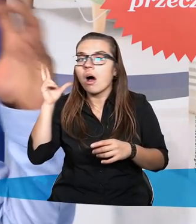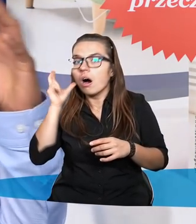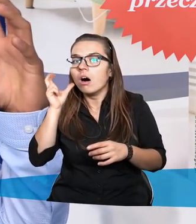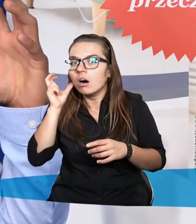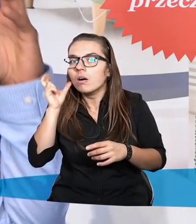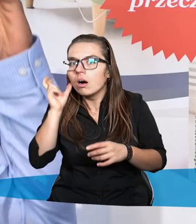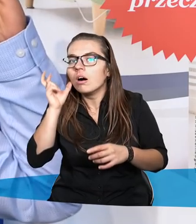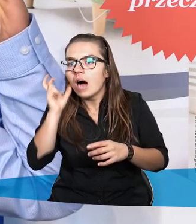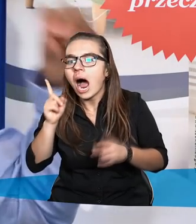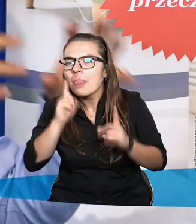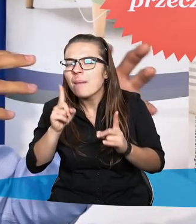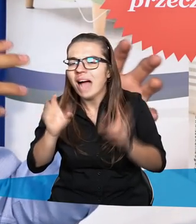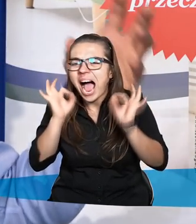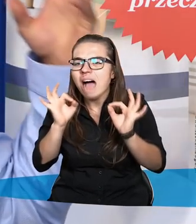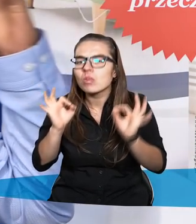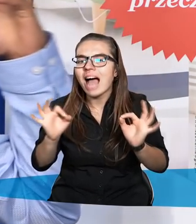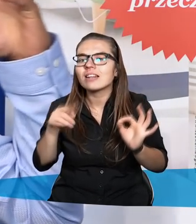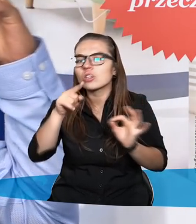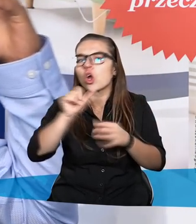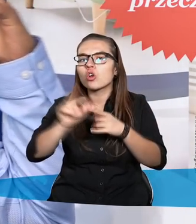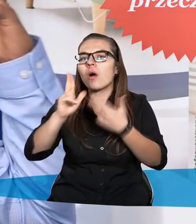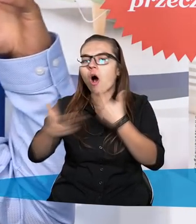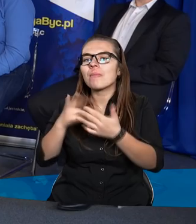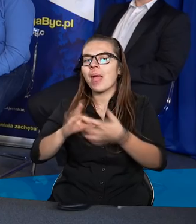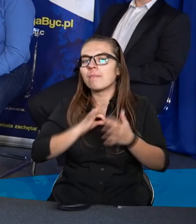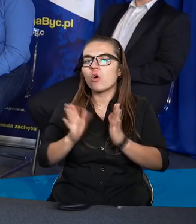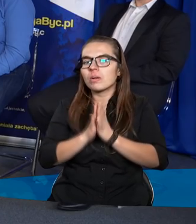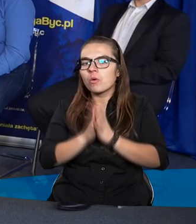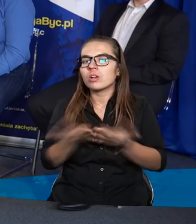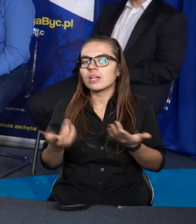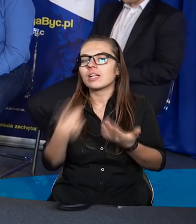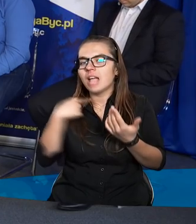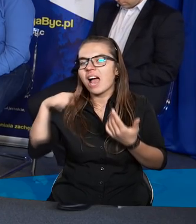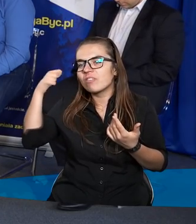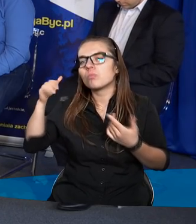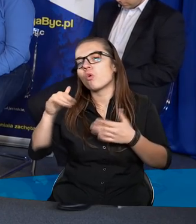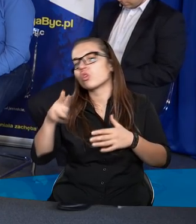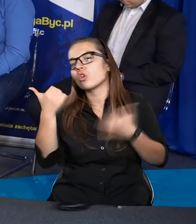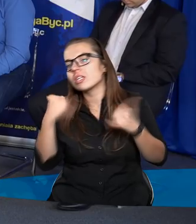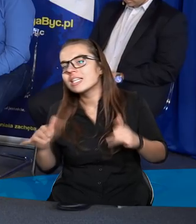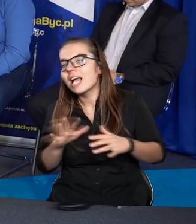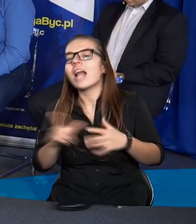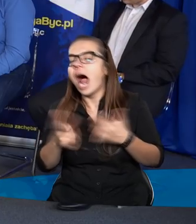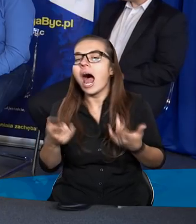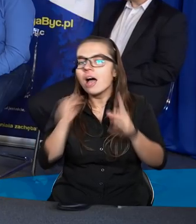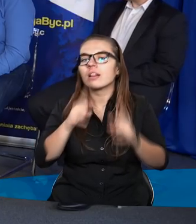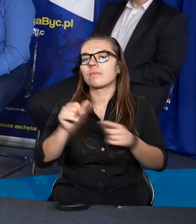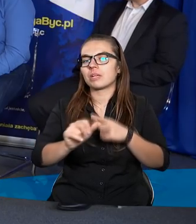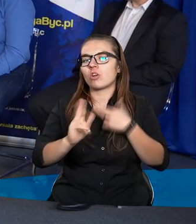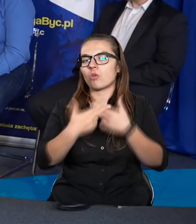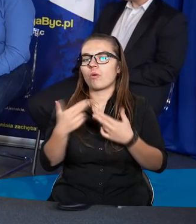że autentycznie tak naprawdę to, co się dzieje, jest właśnie odpowiedzią na moją modlitwę, choć ja wyobrażałem to sobie może właśnie inaczej.